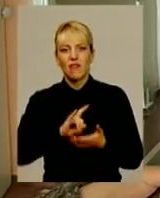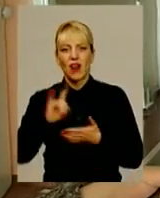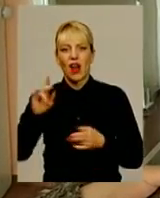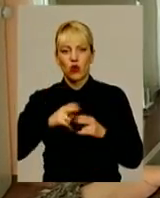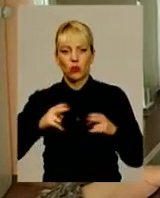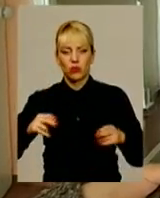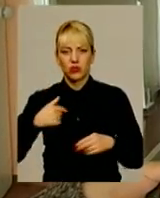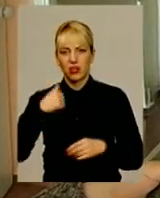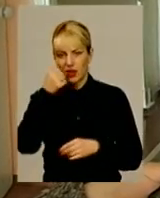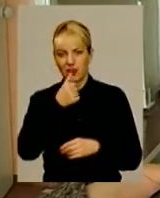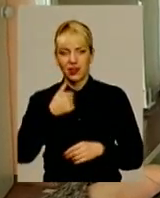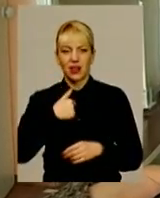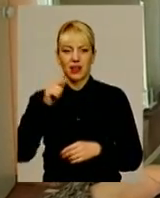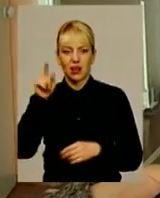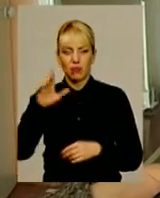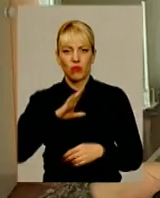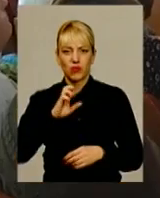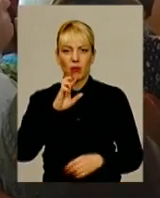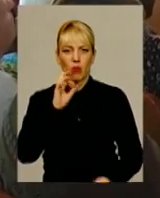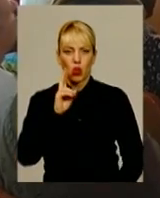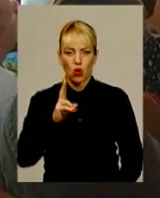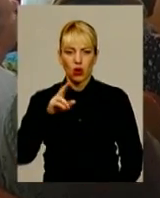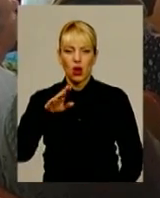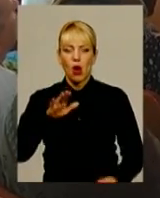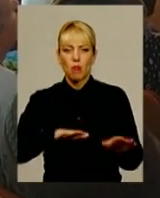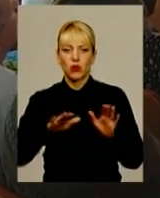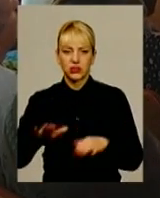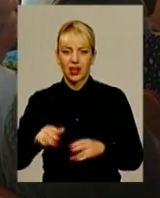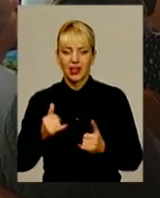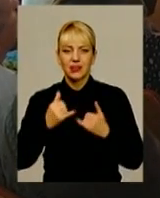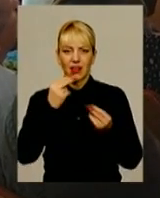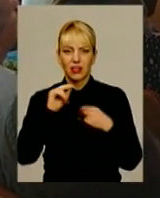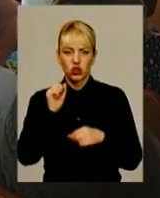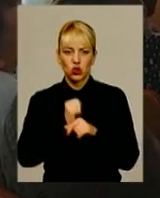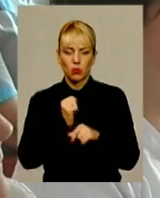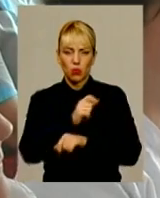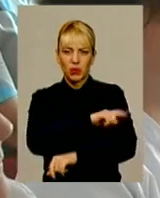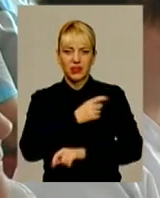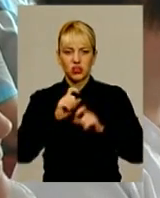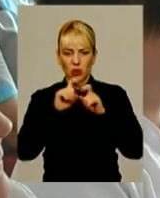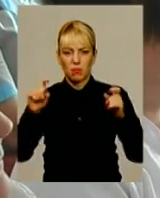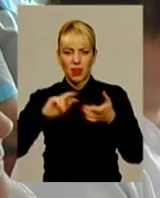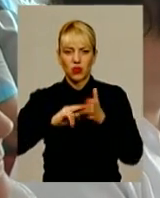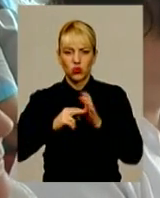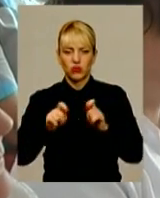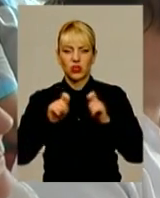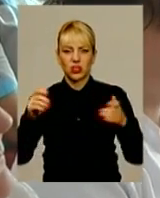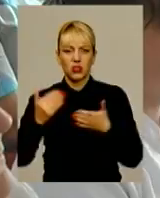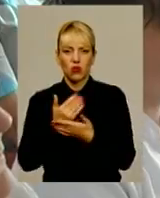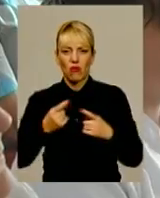рік я там на блокпостах був. Для кращої роботи медичного закладу тут планують відкрити нове відділення.